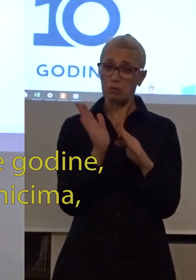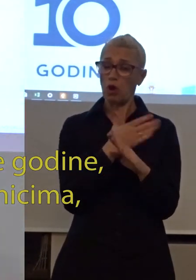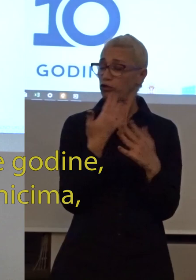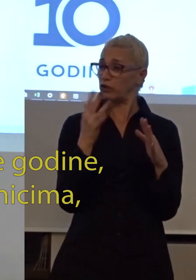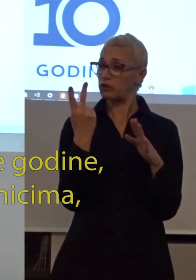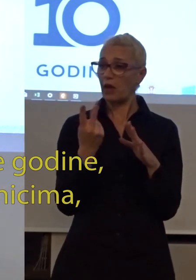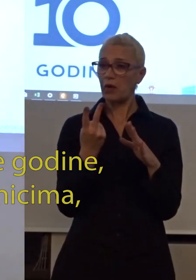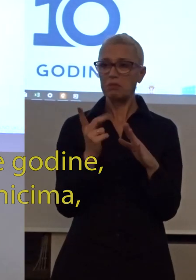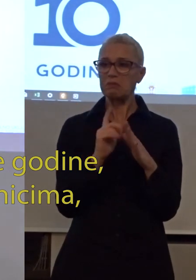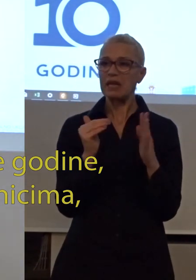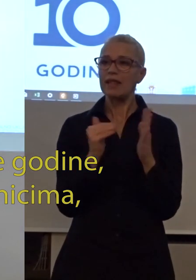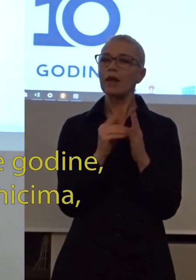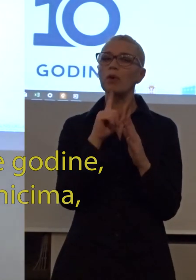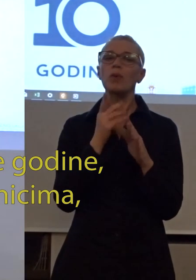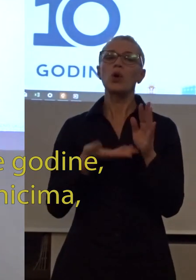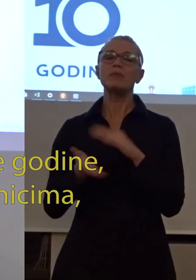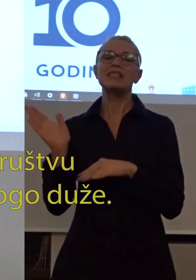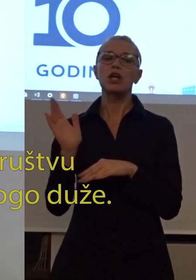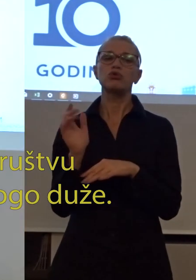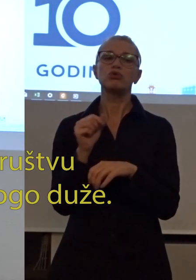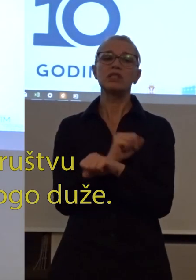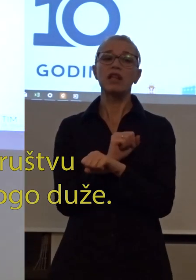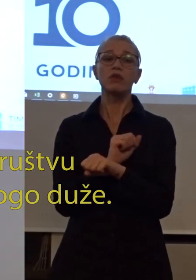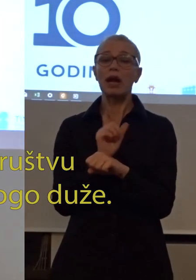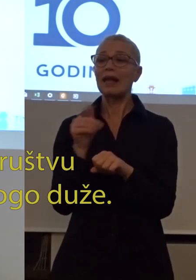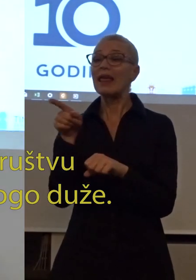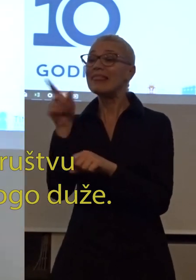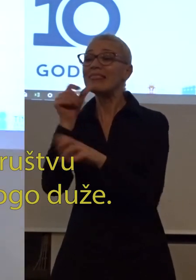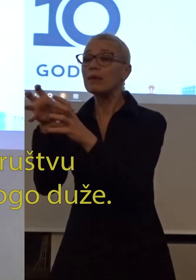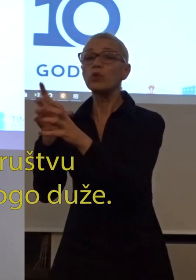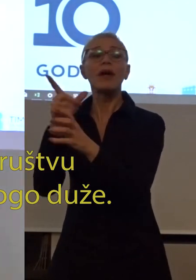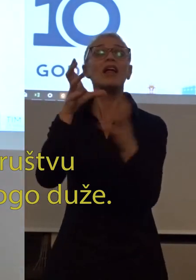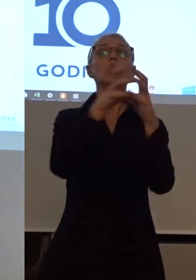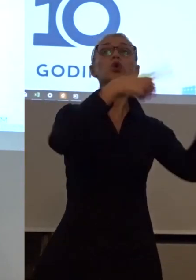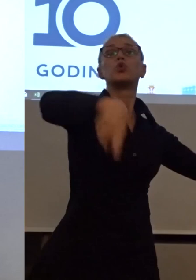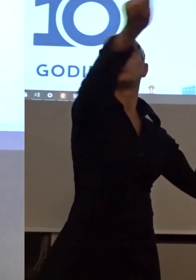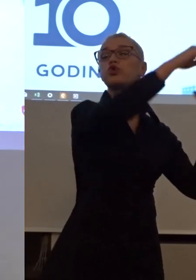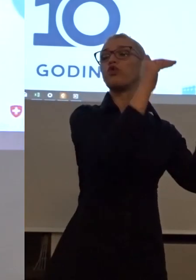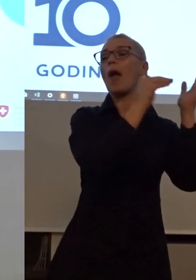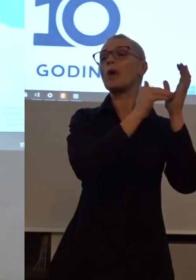sigurnošću ja vama mogu da kažem, nije potrebno suđenicima, potrebno je našom društvu, mi trebalo bi o trajemo goduše.